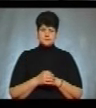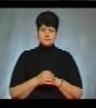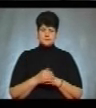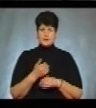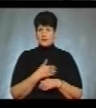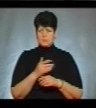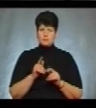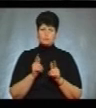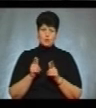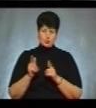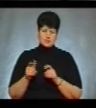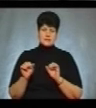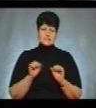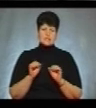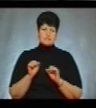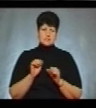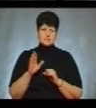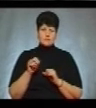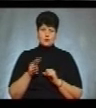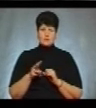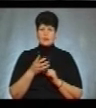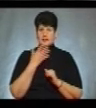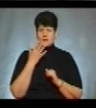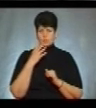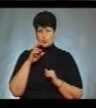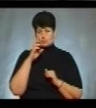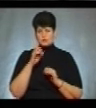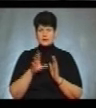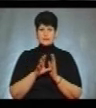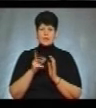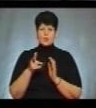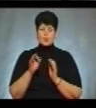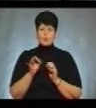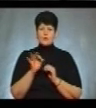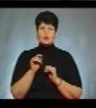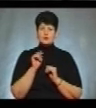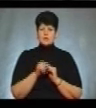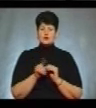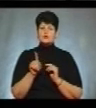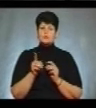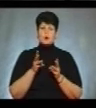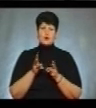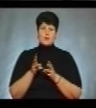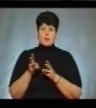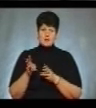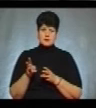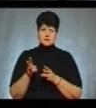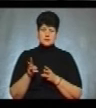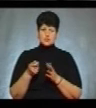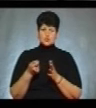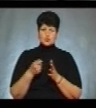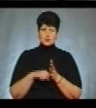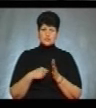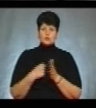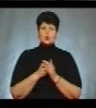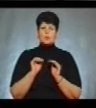погодили із керівництвом теплокомуненерго про те, щоб опалення скрутити до